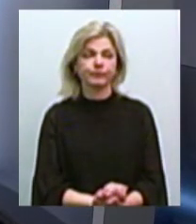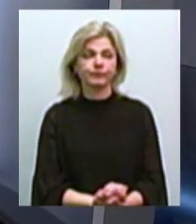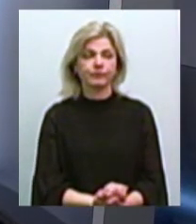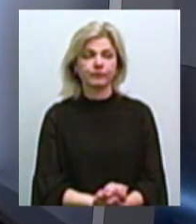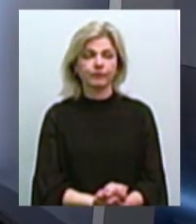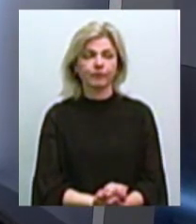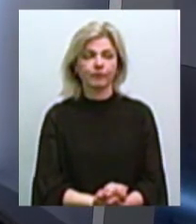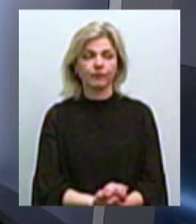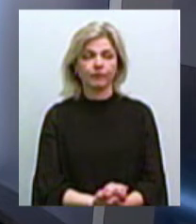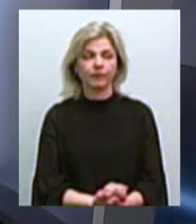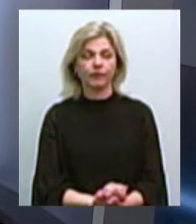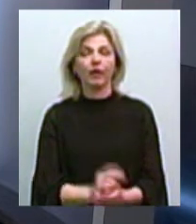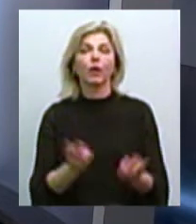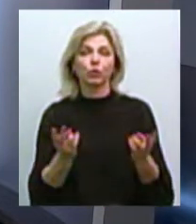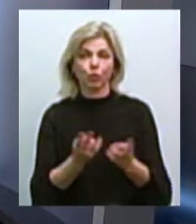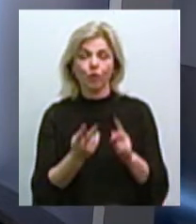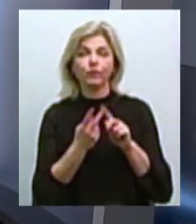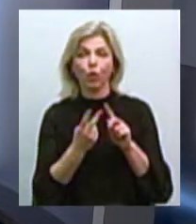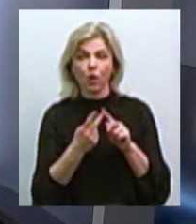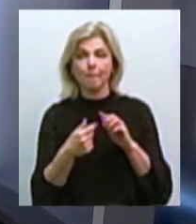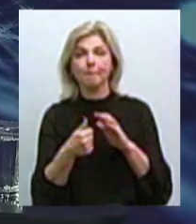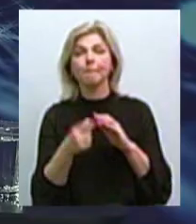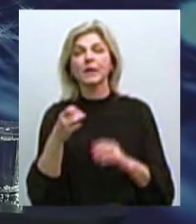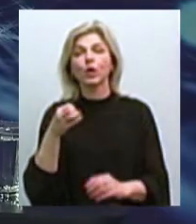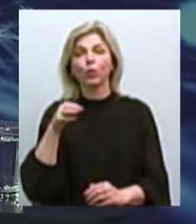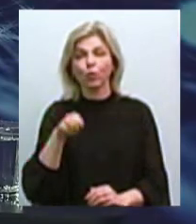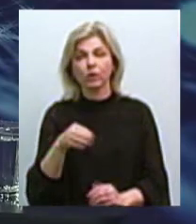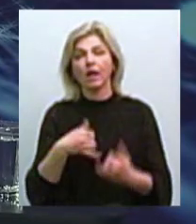потрібен ще і другий протилок для безпритульних, так?